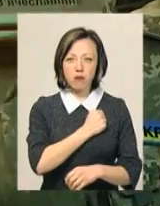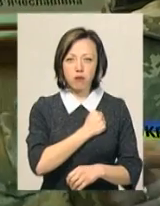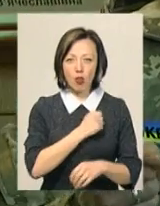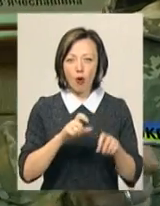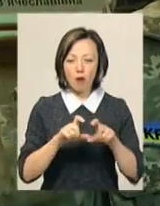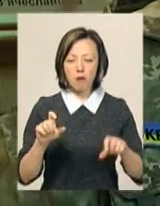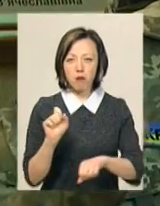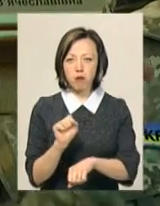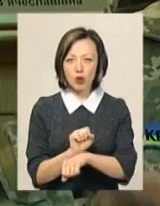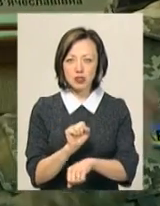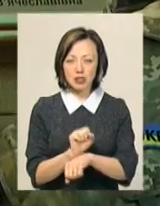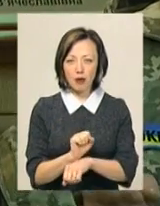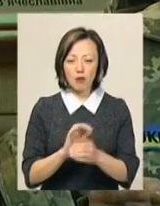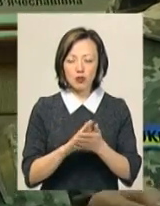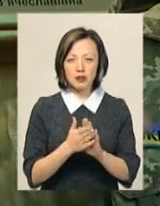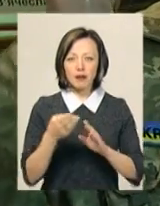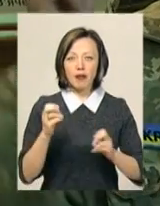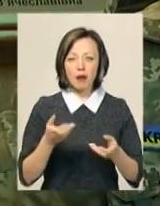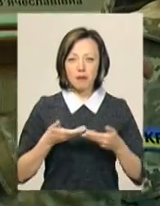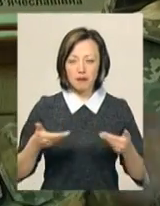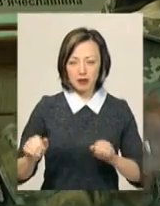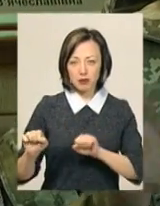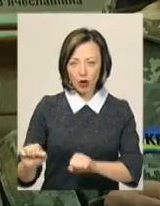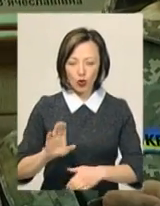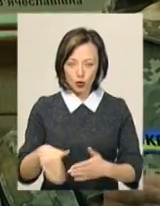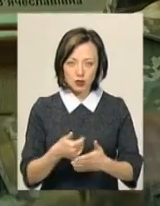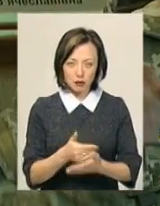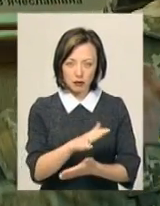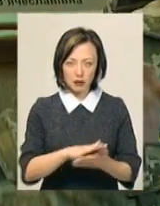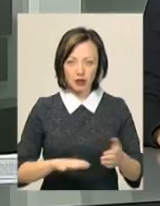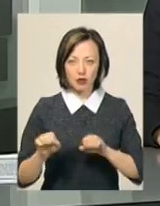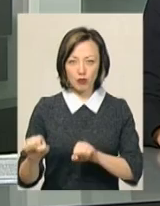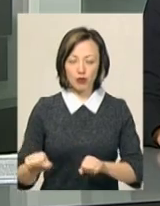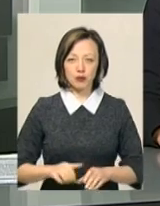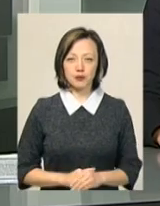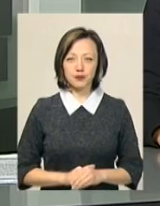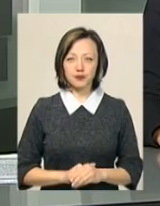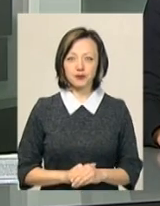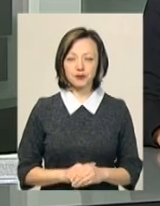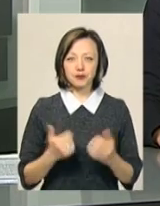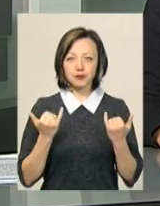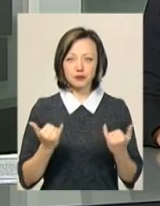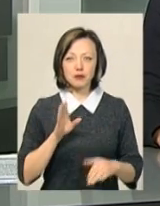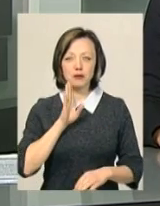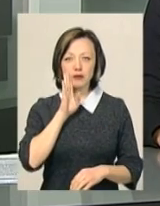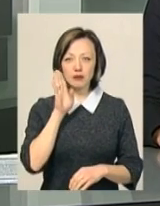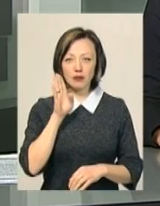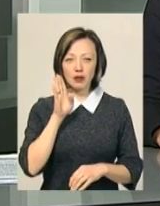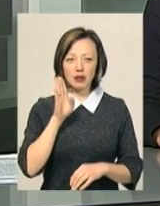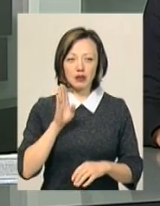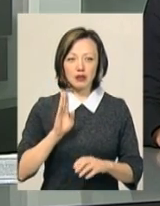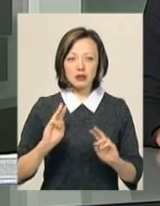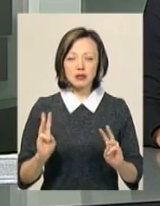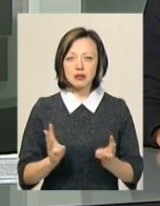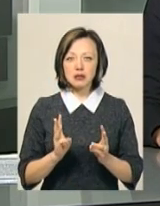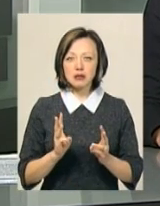позиціями, де ми тримали оборону і де до сих пір тримаємо оборону. Сьогодні вранці загорівся ліфт в одній